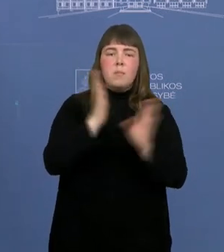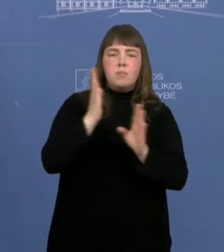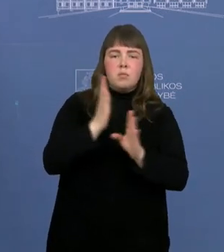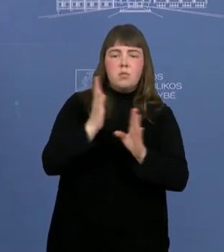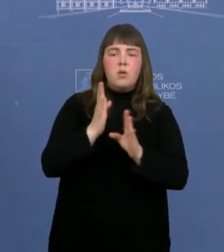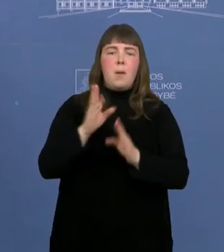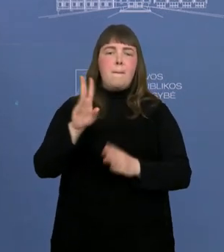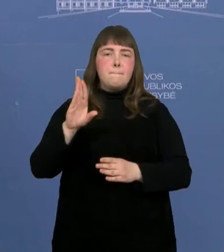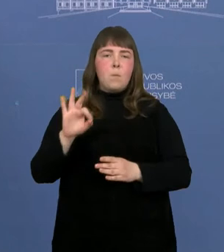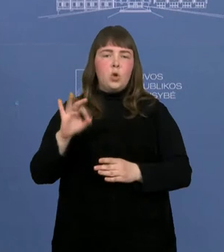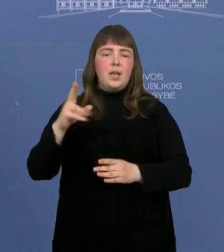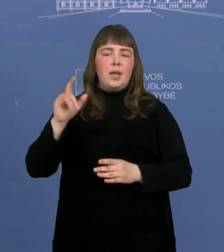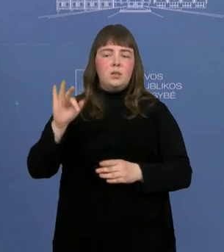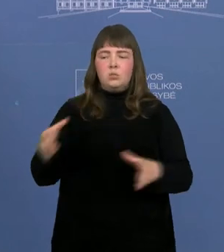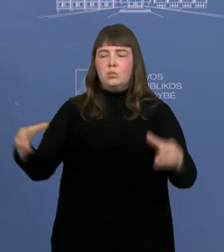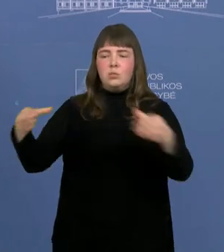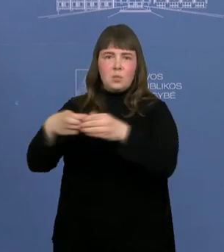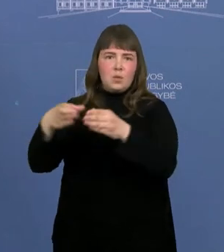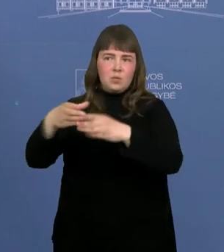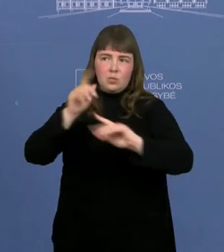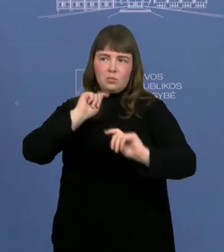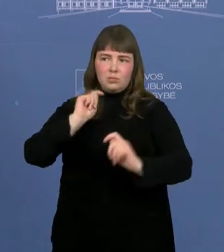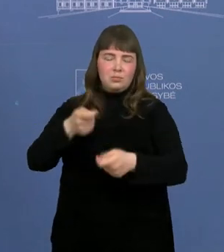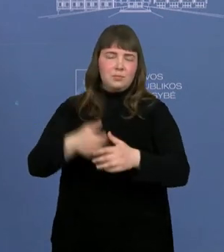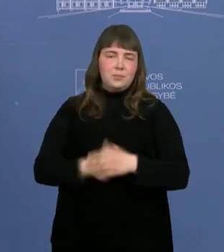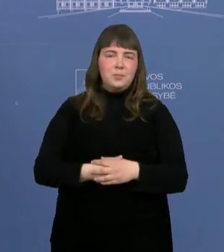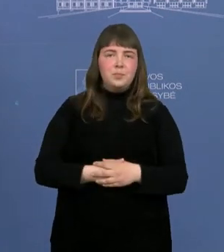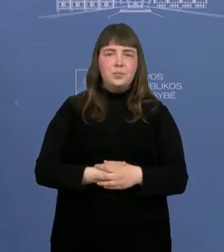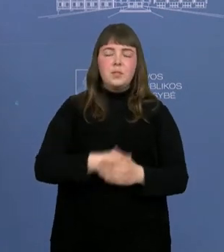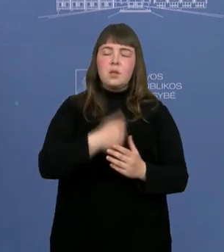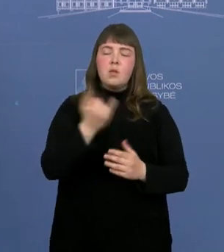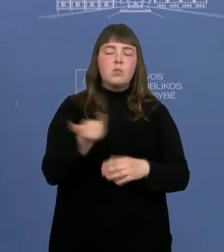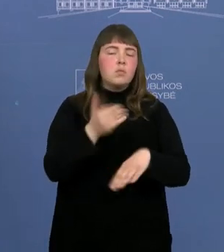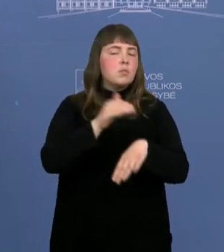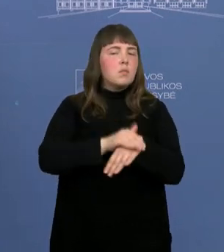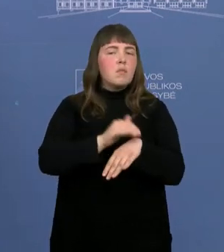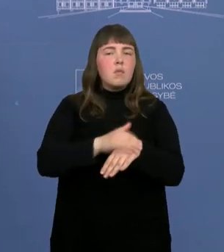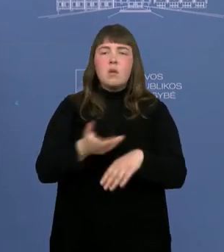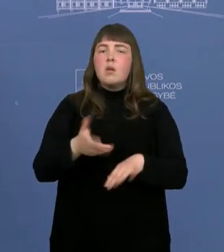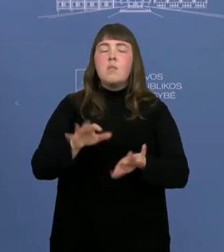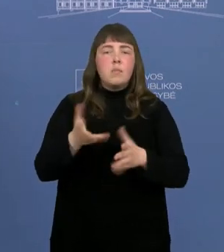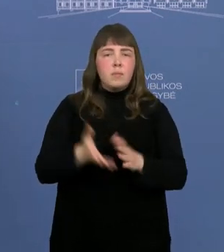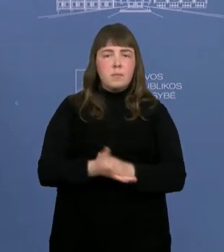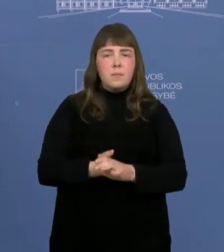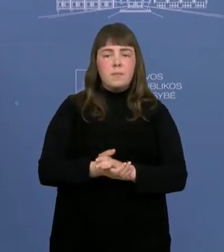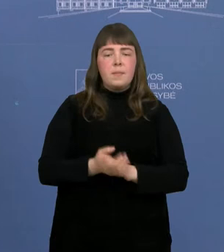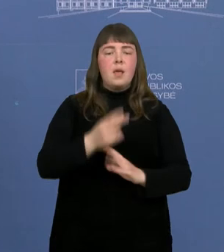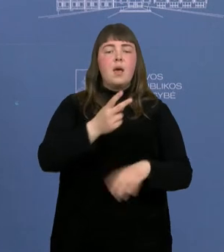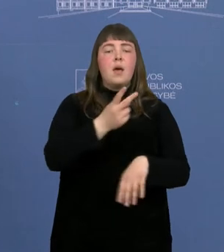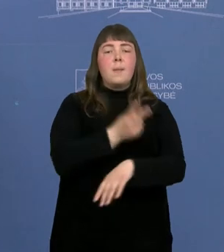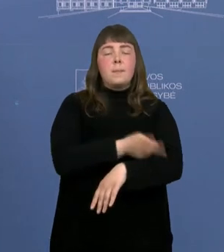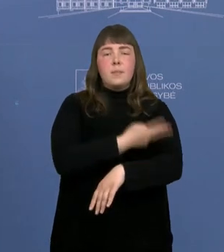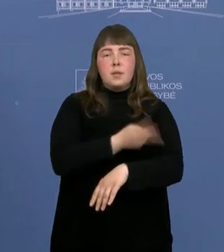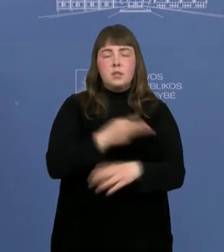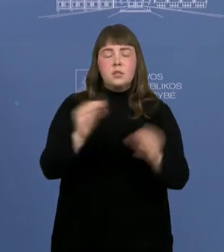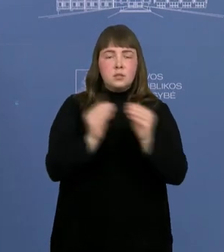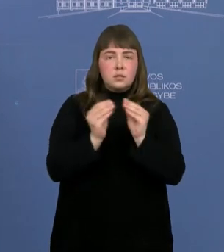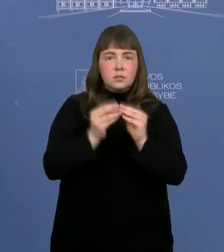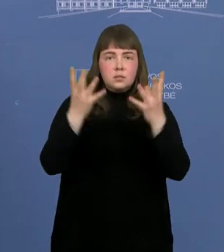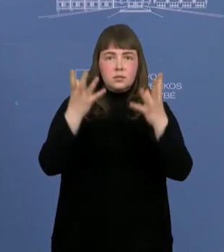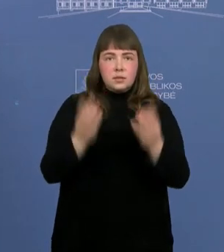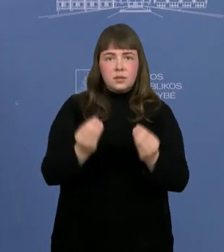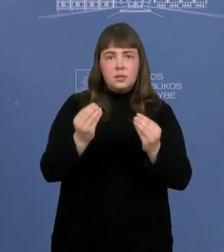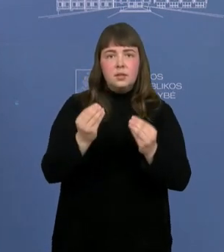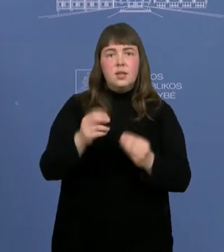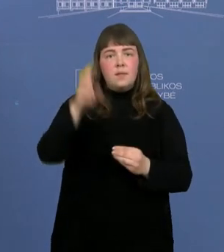bendruomeniai. Dar įdomus faktas tai, kad birželio 10 dieną valstybinėje miškų tarnybą mes kartu